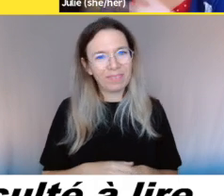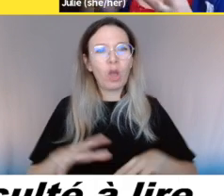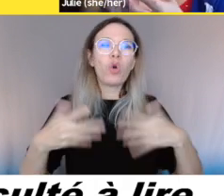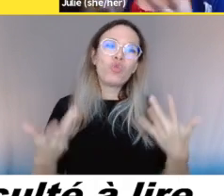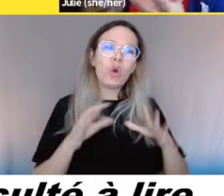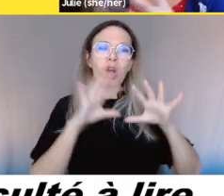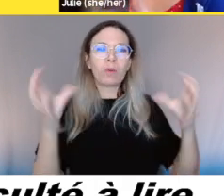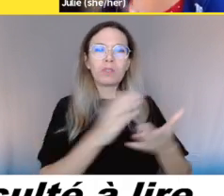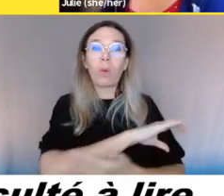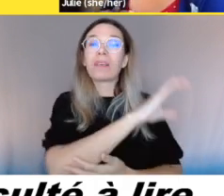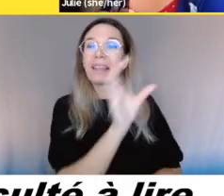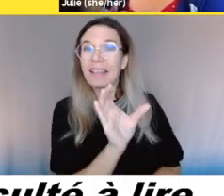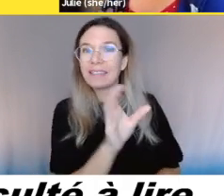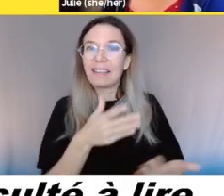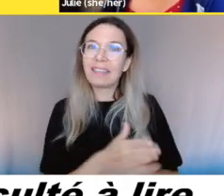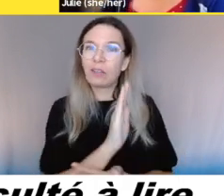aux petits magasins.